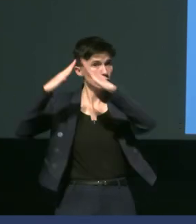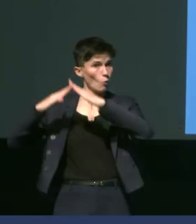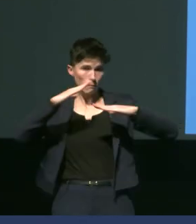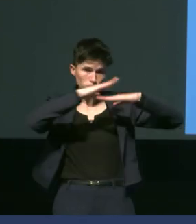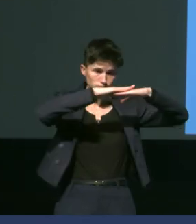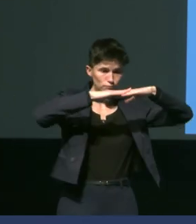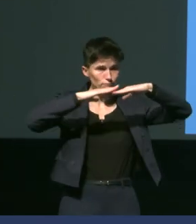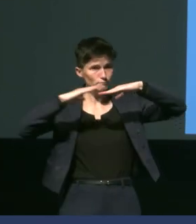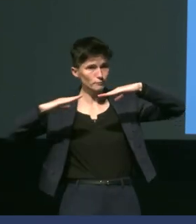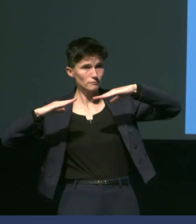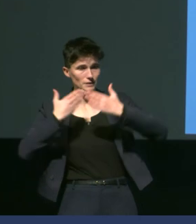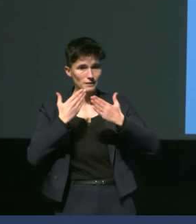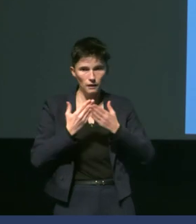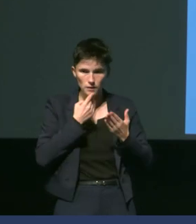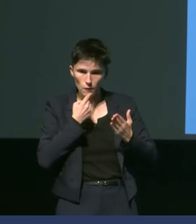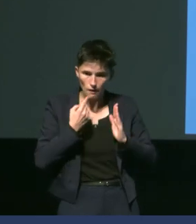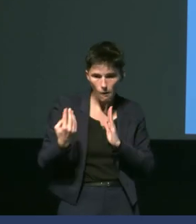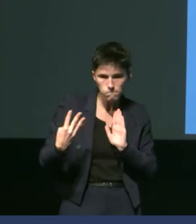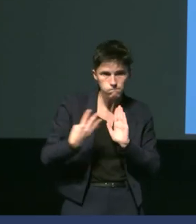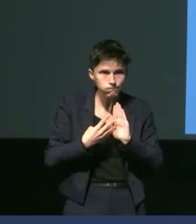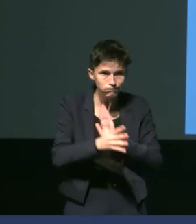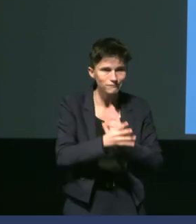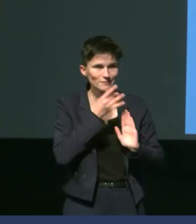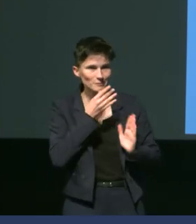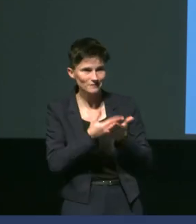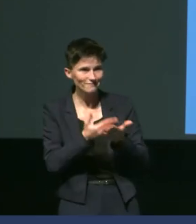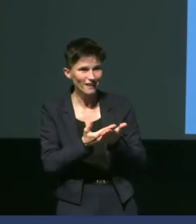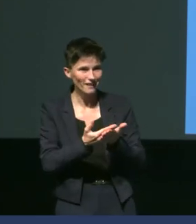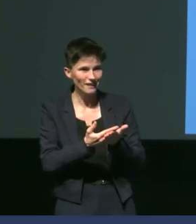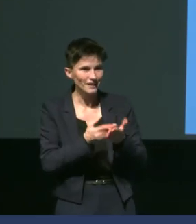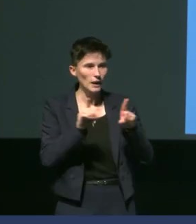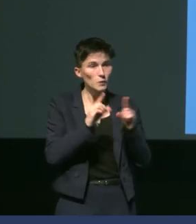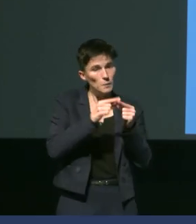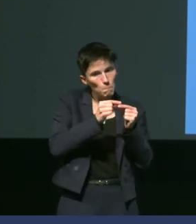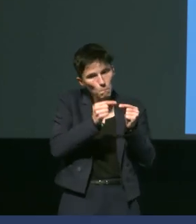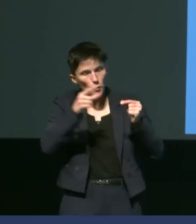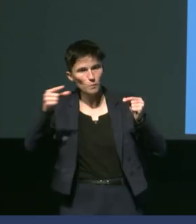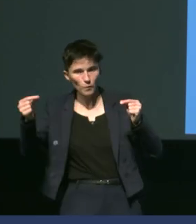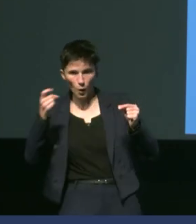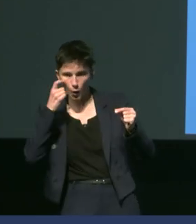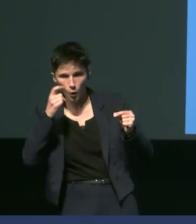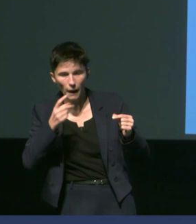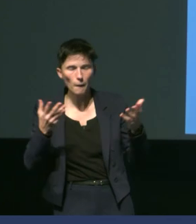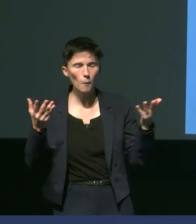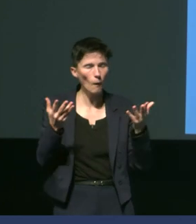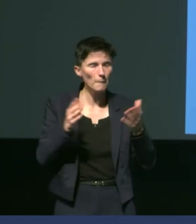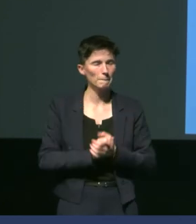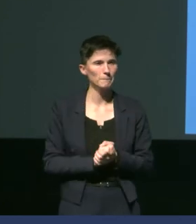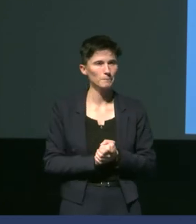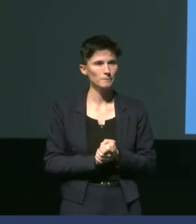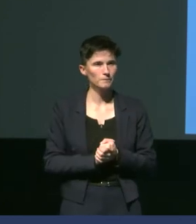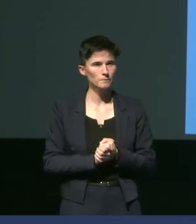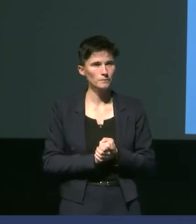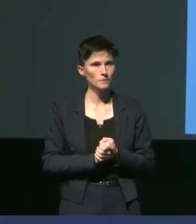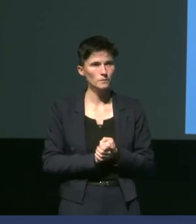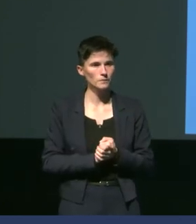rendre complètement imperméable et puis là vous voyez ici la structure d'une plume va être attaché